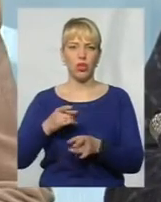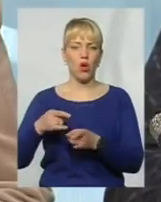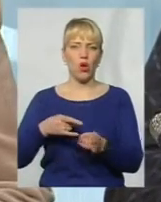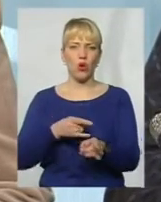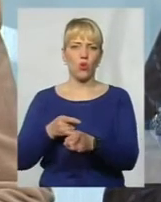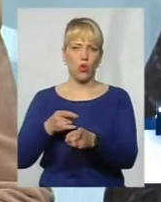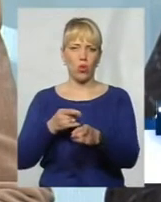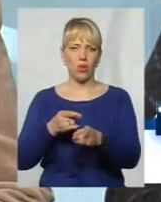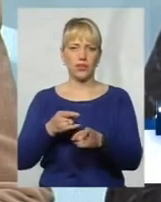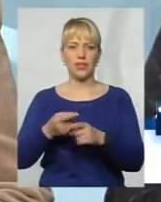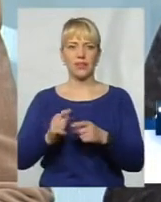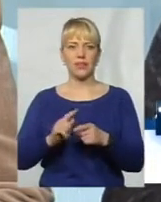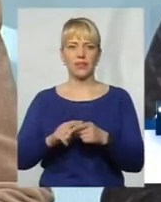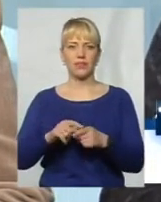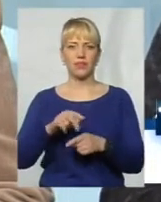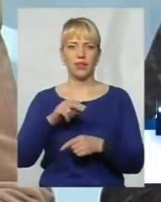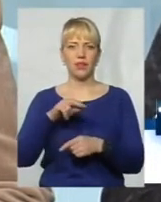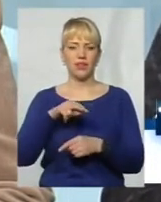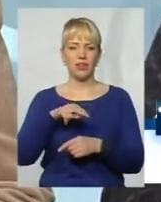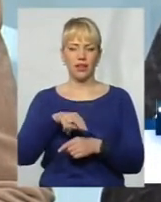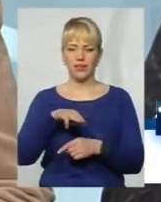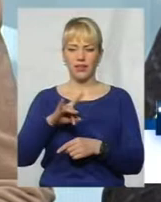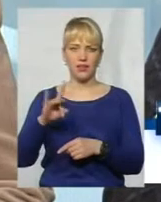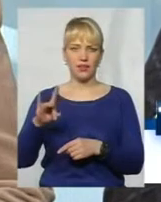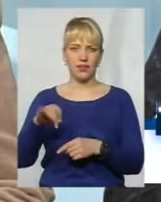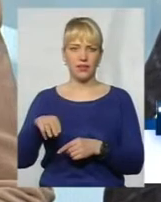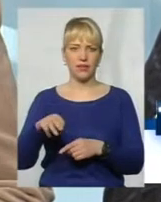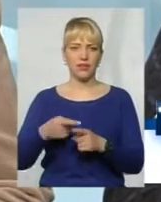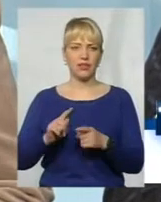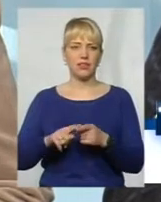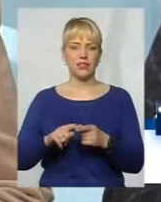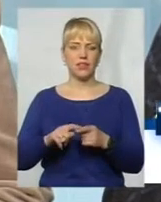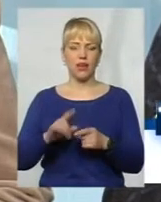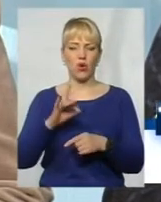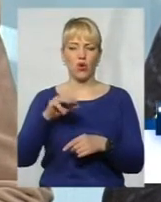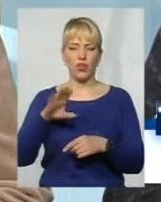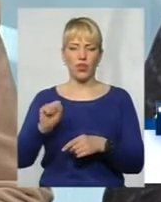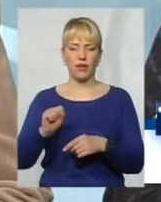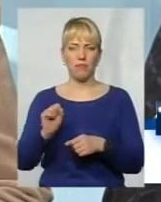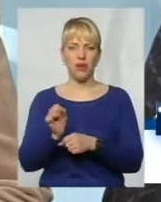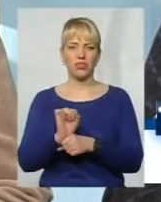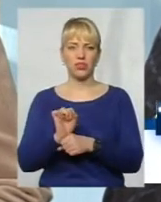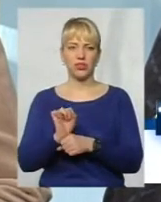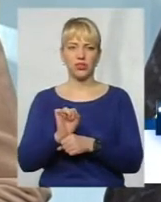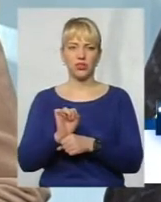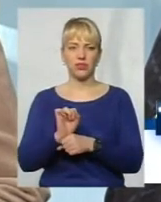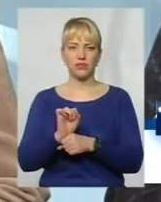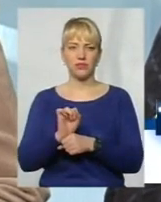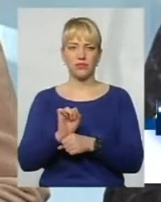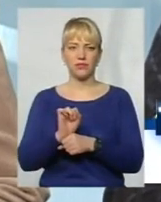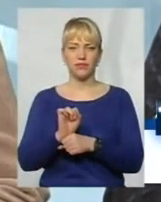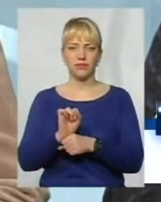швидкостехнік, колони літер Т. це рота автомашин, около 80